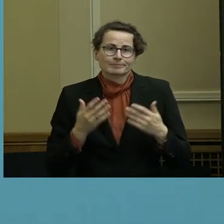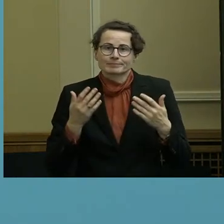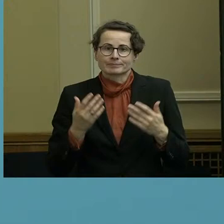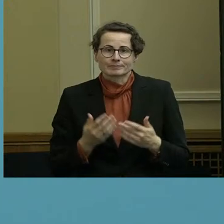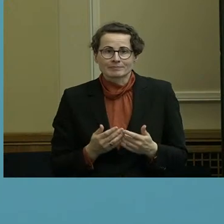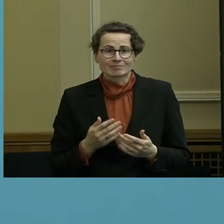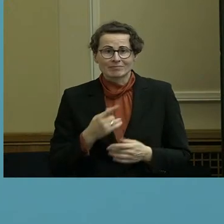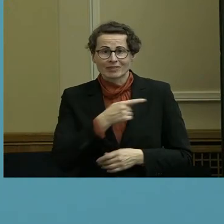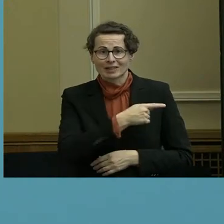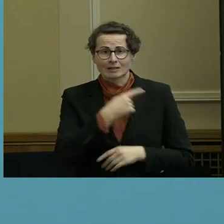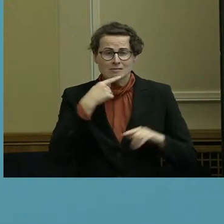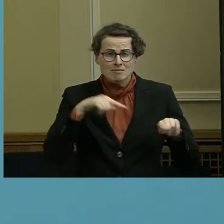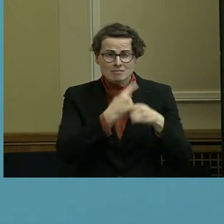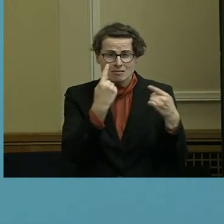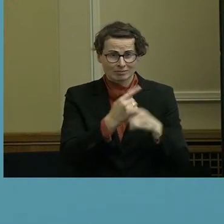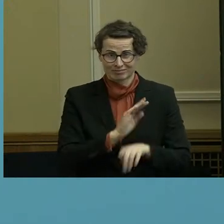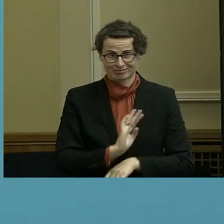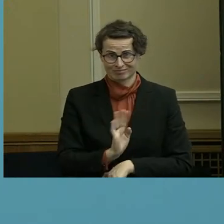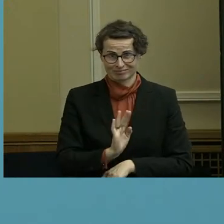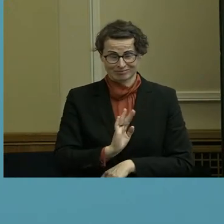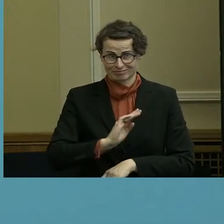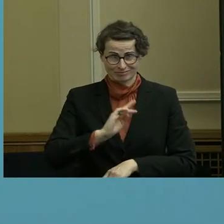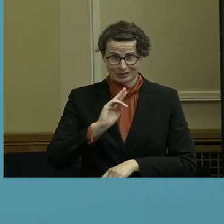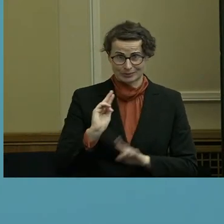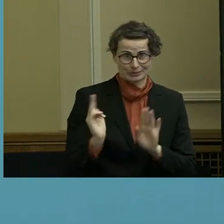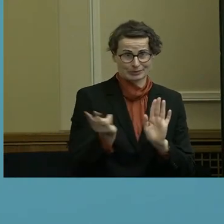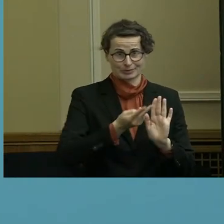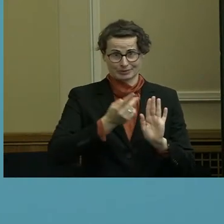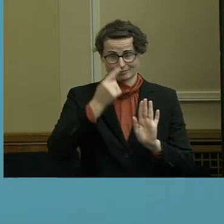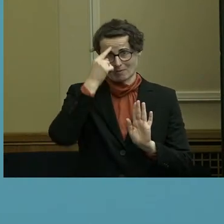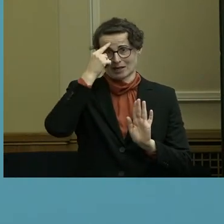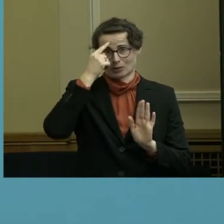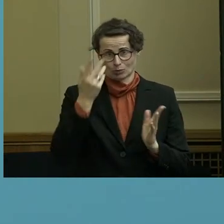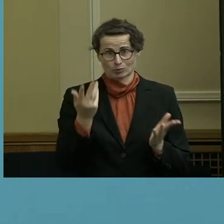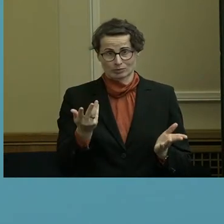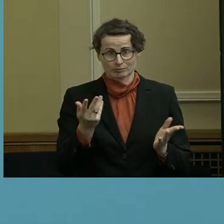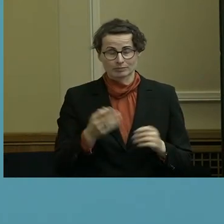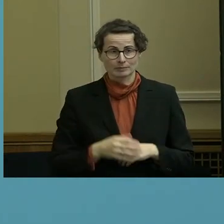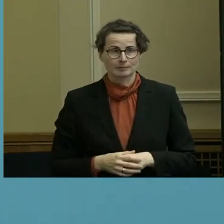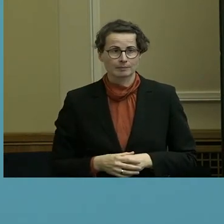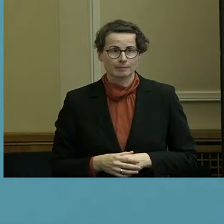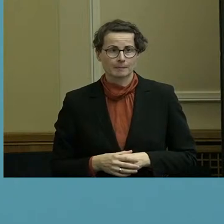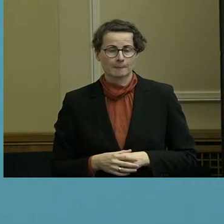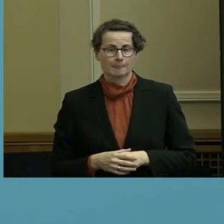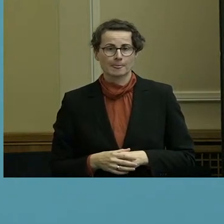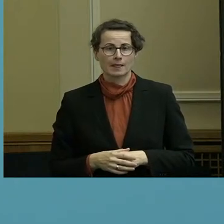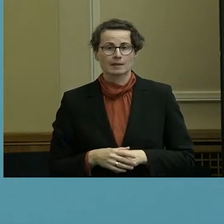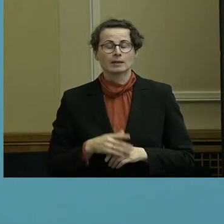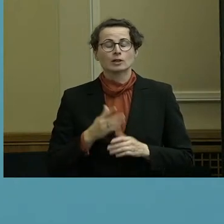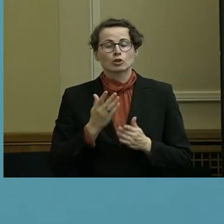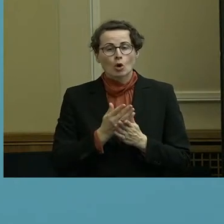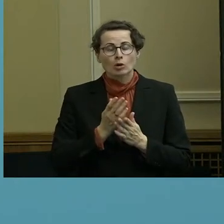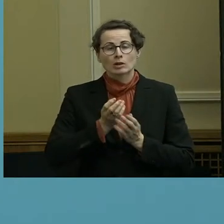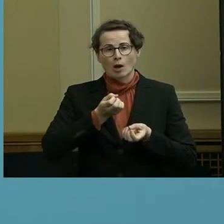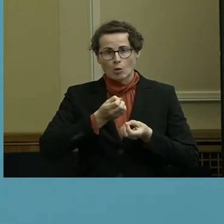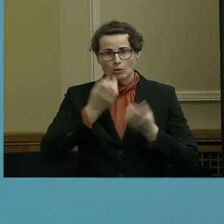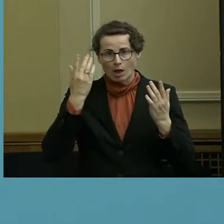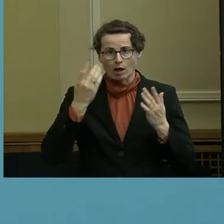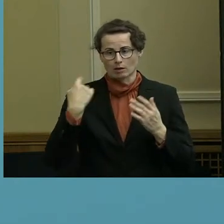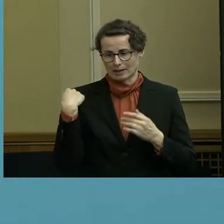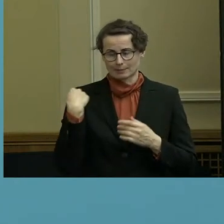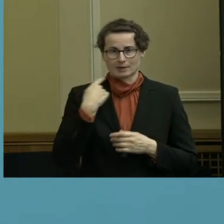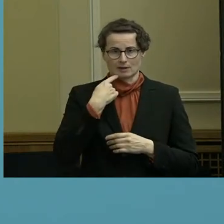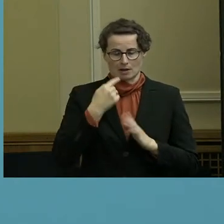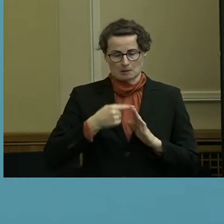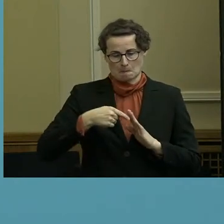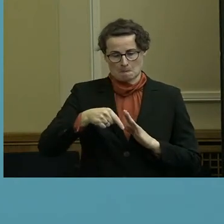Kontroverse. Was aber auch klar ist, ist, wir werden wahrscheinlich eine außerordentliche Senatssitzung